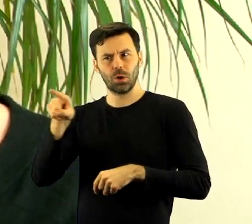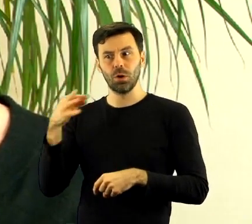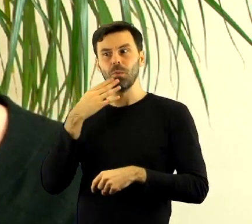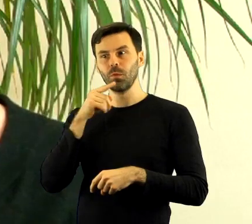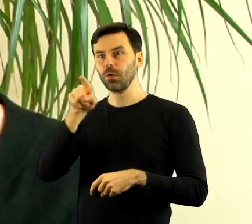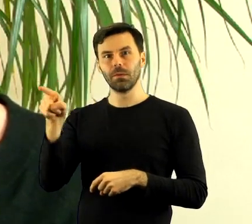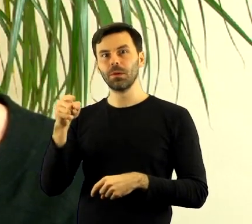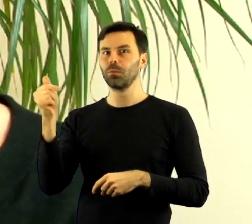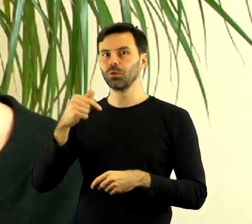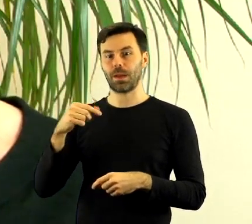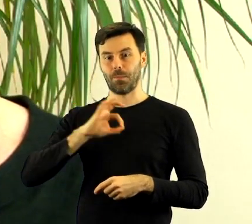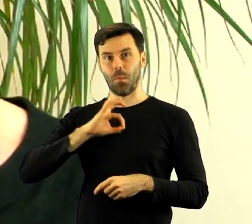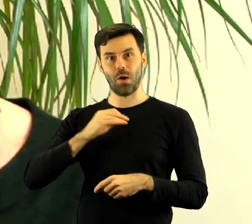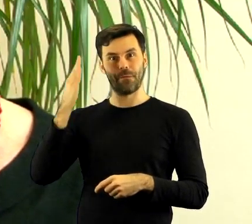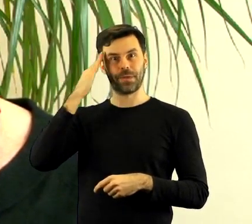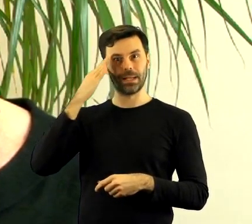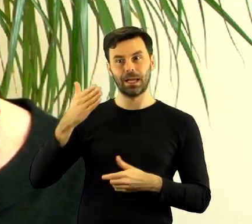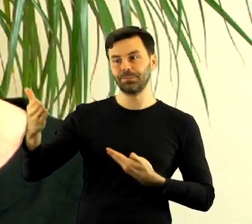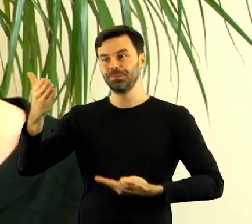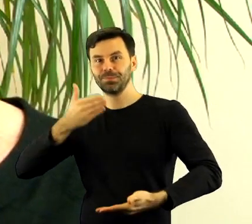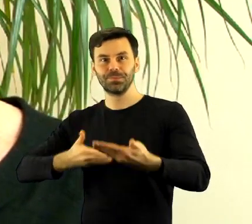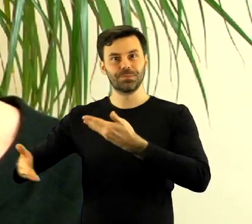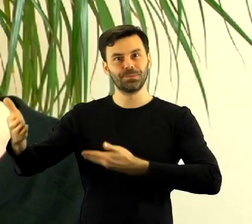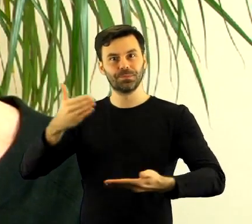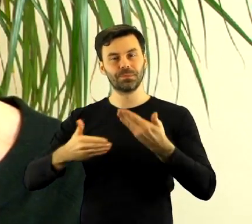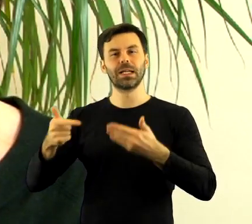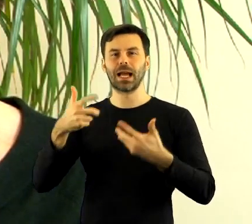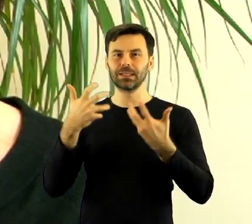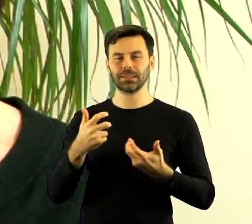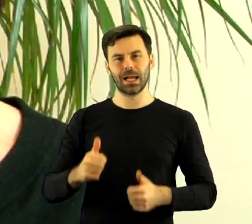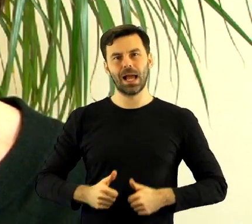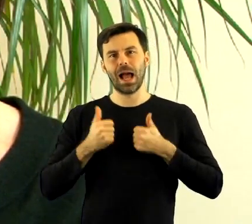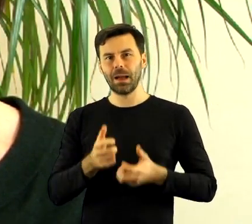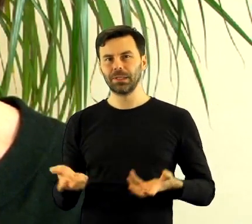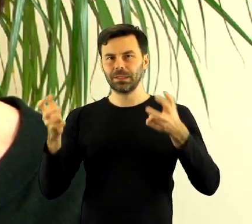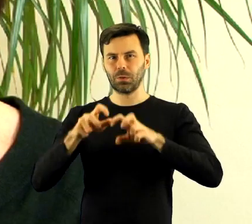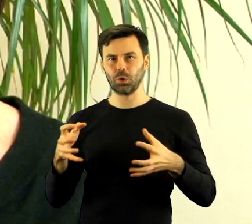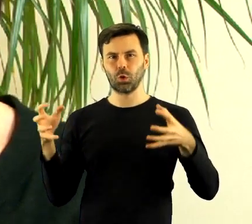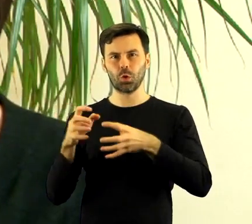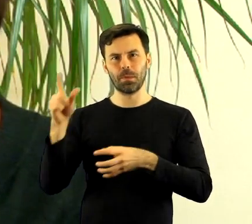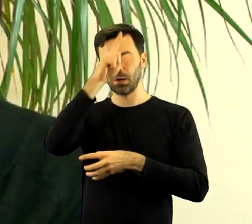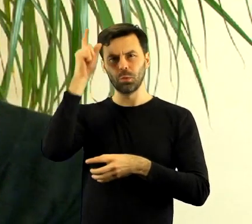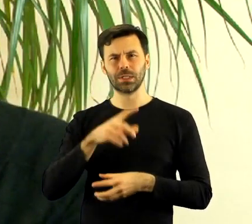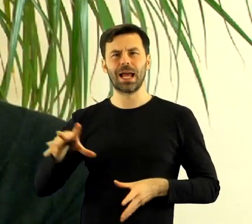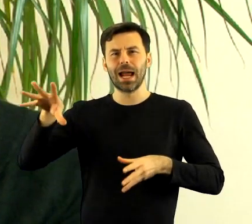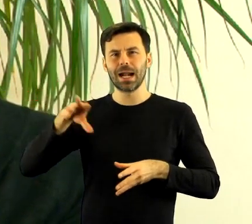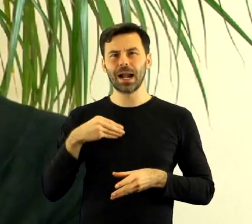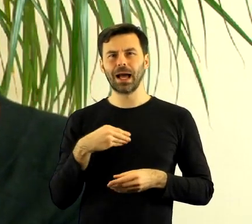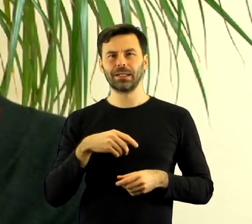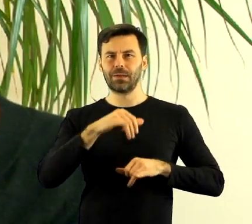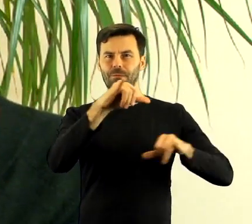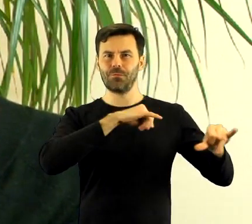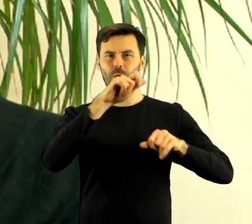Kasia, podzielisz się wiedzą, tak? Więc naprawdę chciałabym stworzyć grupę osób, które po prostu razem ze mną będą monitorowały